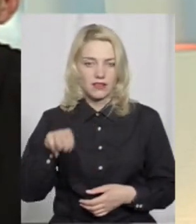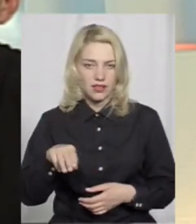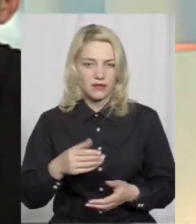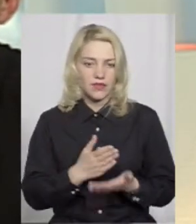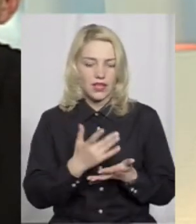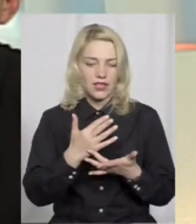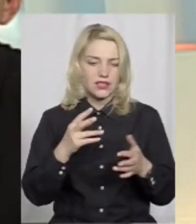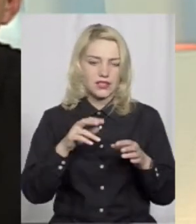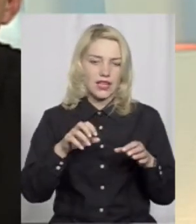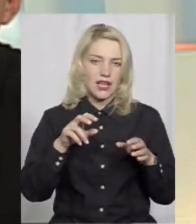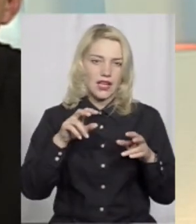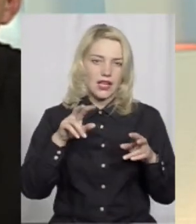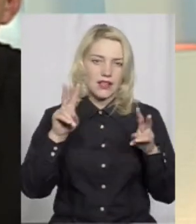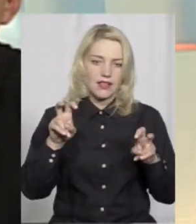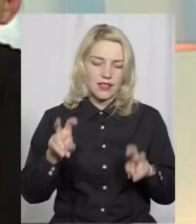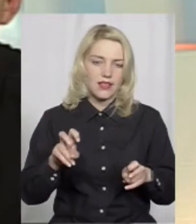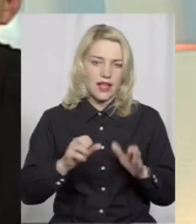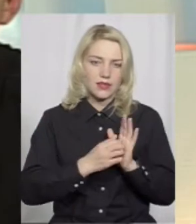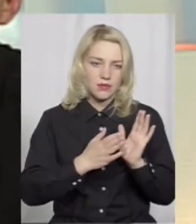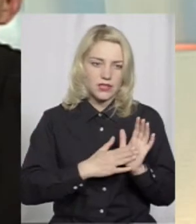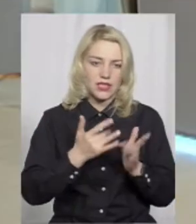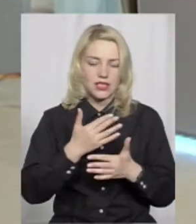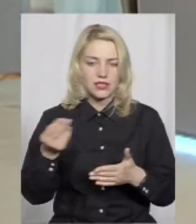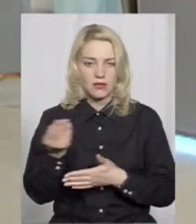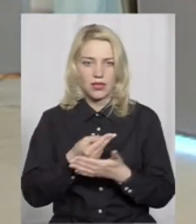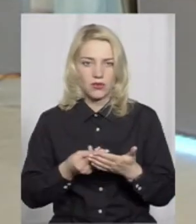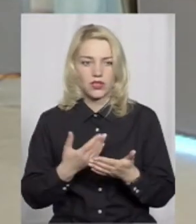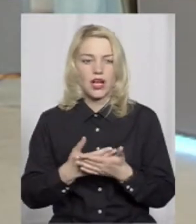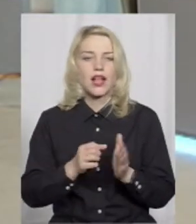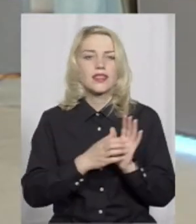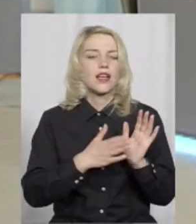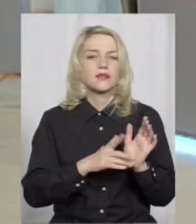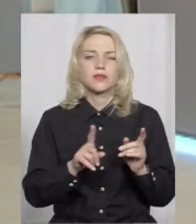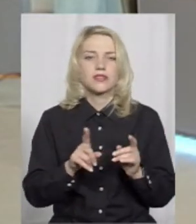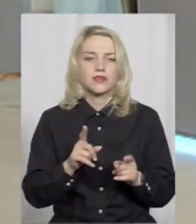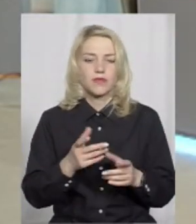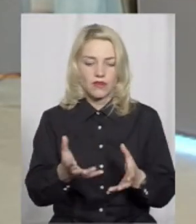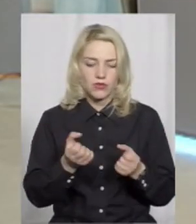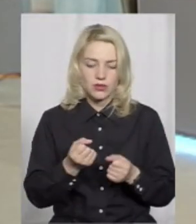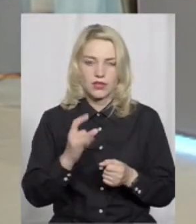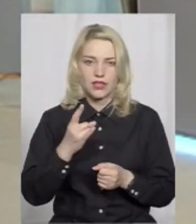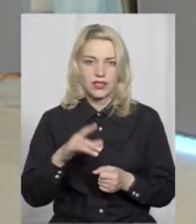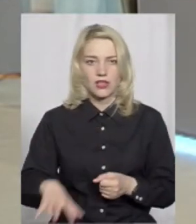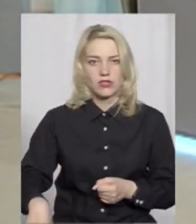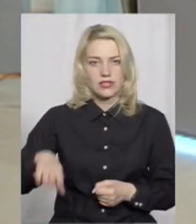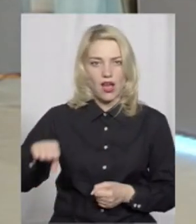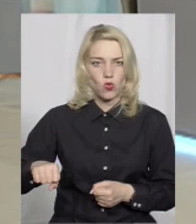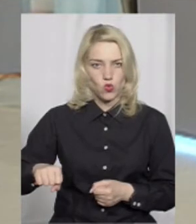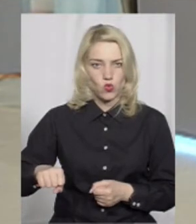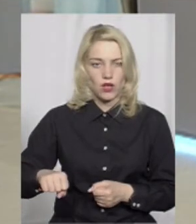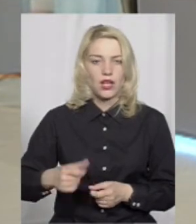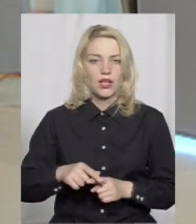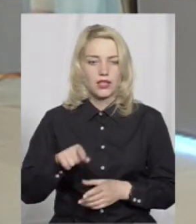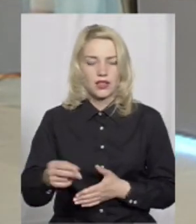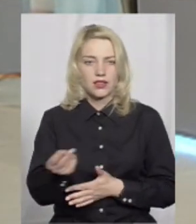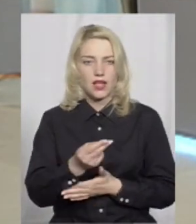надписи і різні малюнки. Які надписи? Надписи – це «Візьми дитину за руку», і де